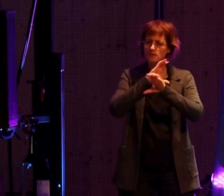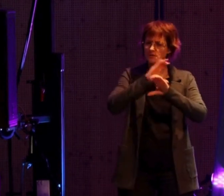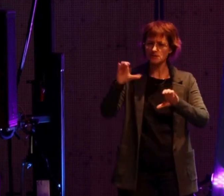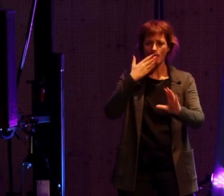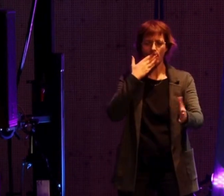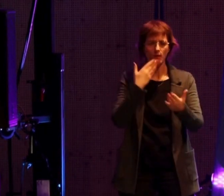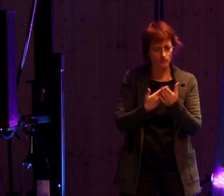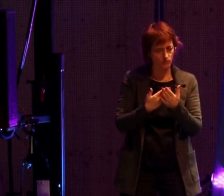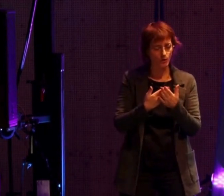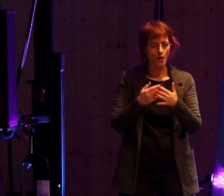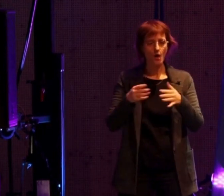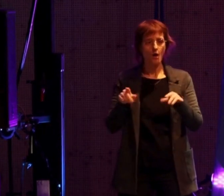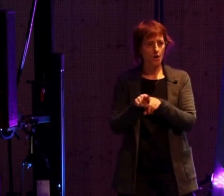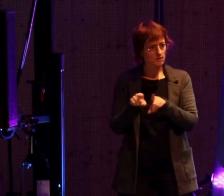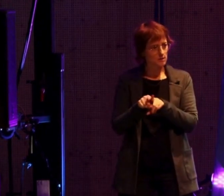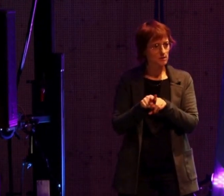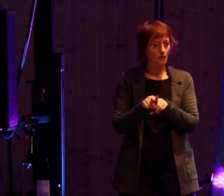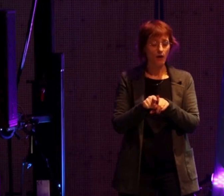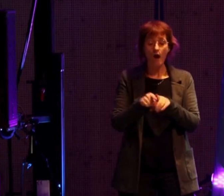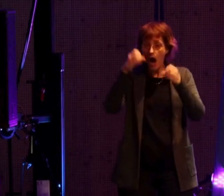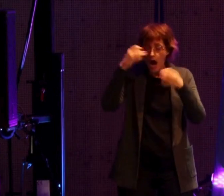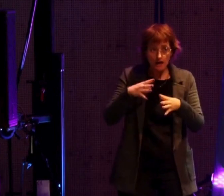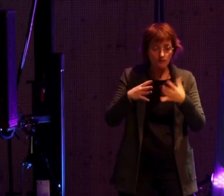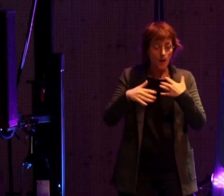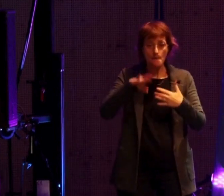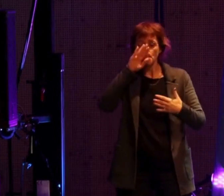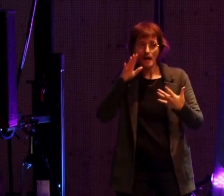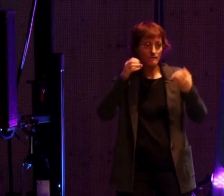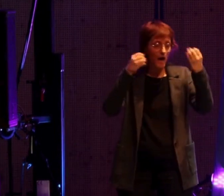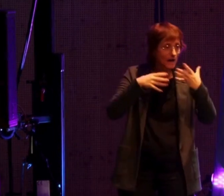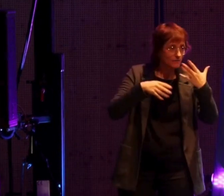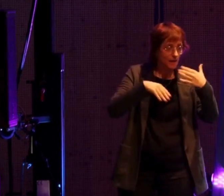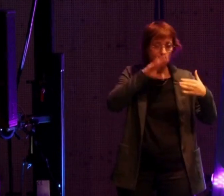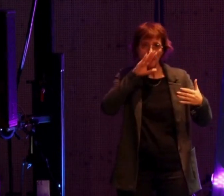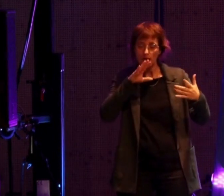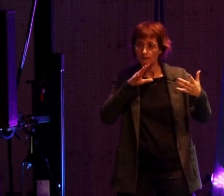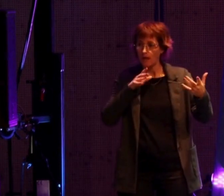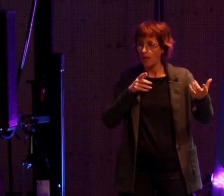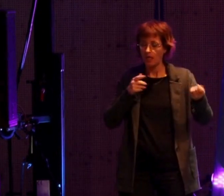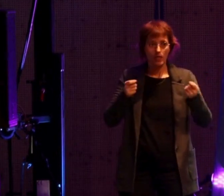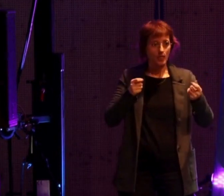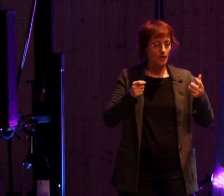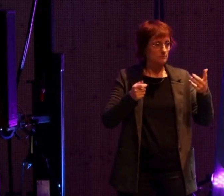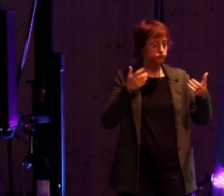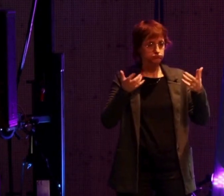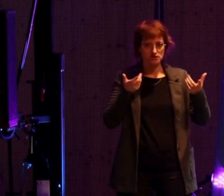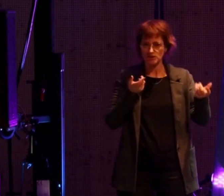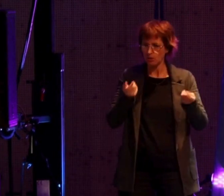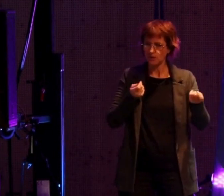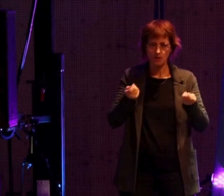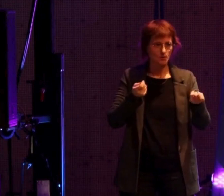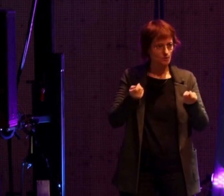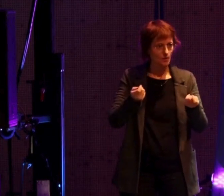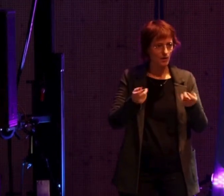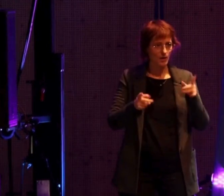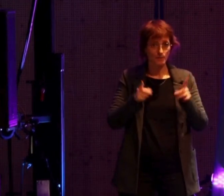-vous, énormément d'impondérables et de sujets à traiter, à régler, le tout avec